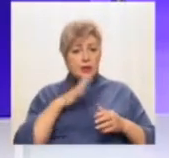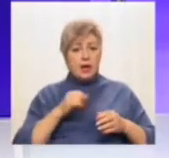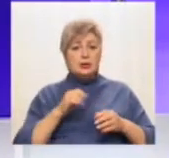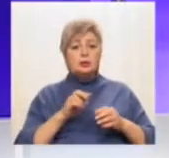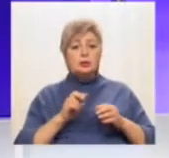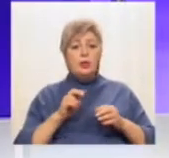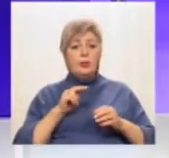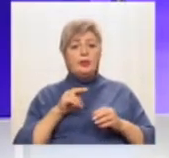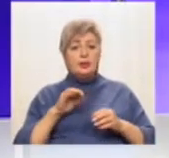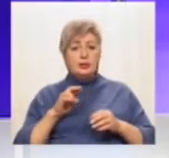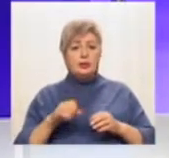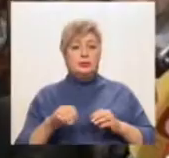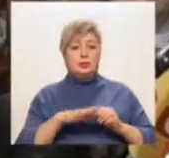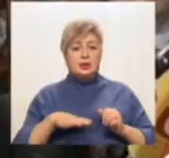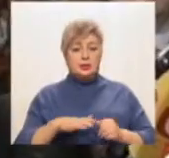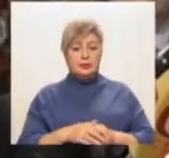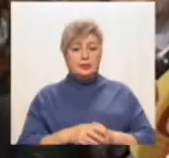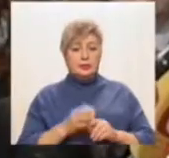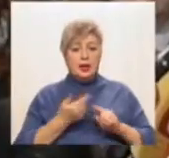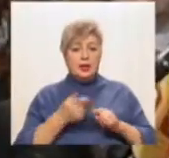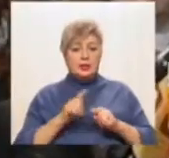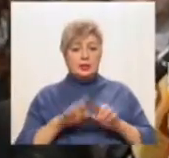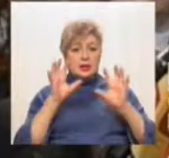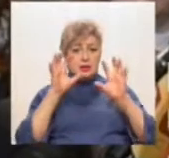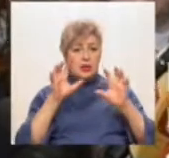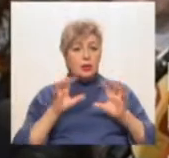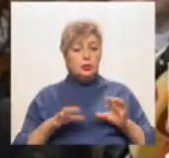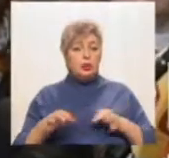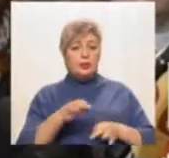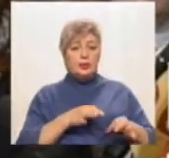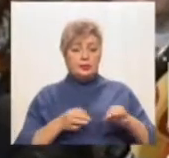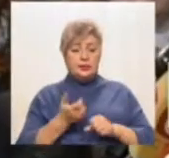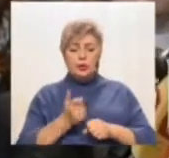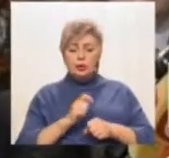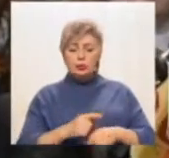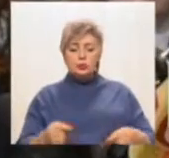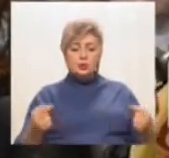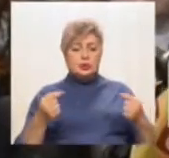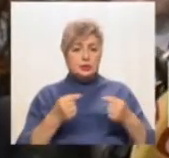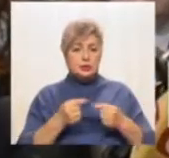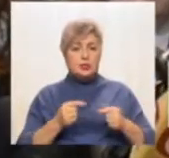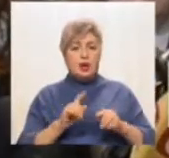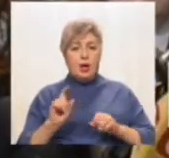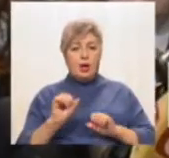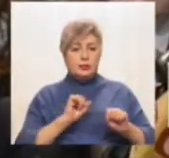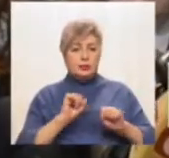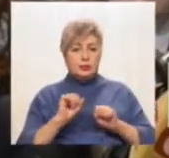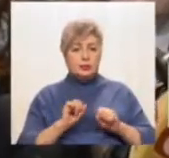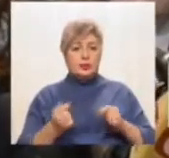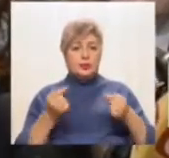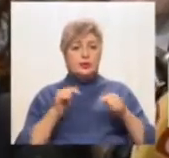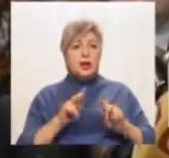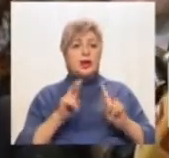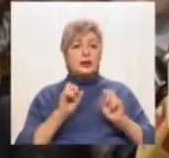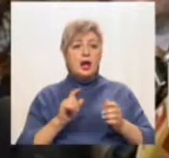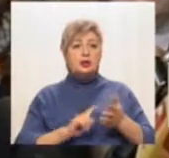січня у Стамбулі. Цей законопроект дуже чітко регламентує те, яким чином має бути захищена громада.